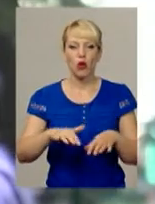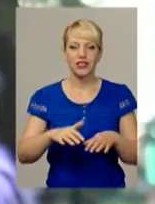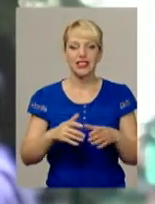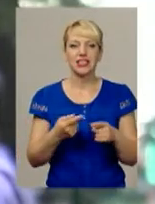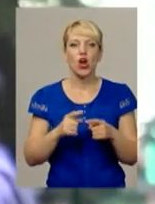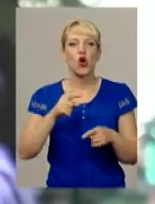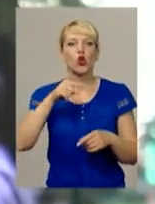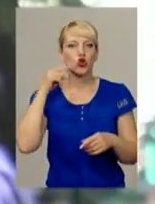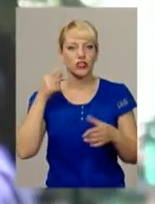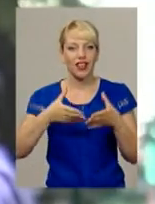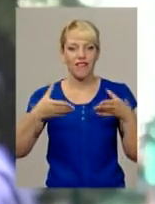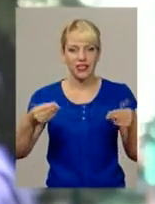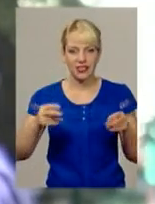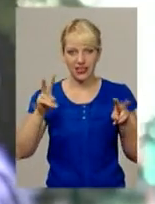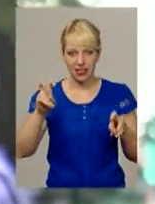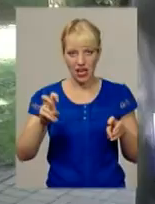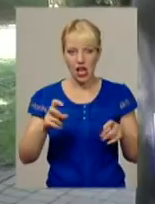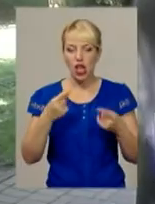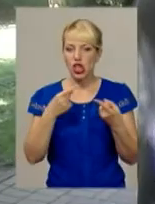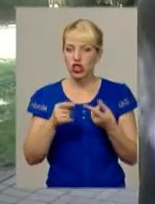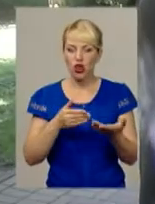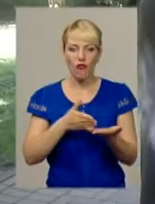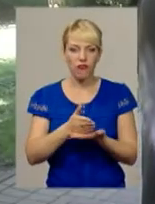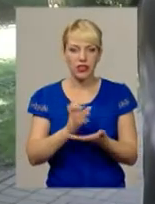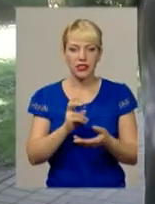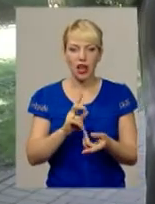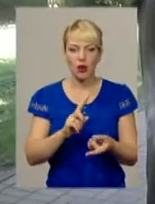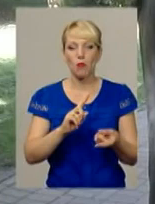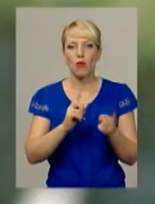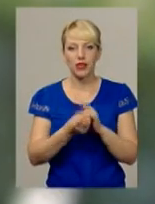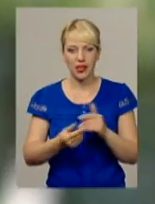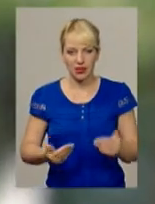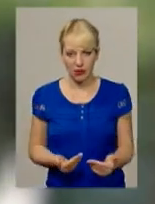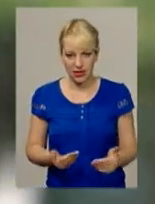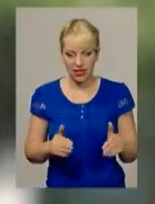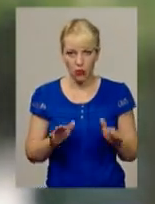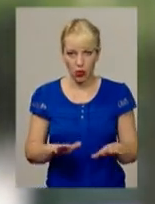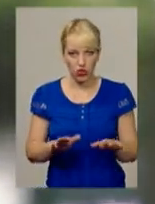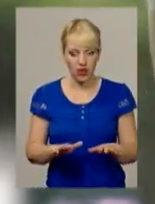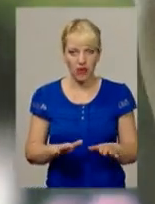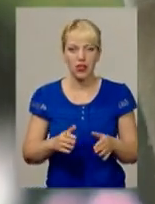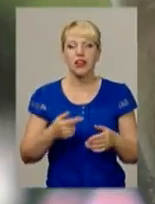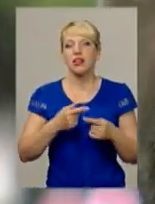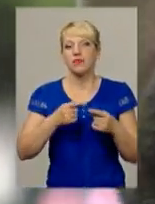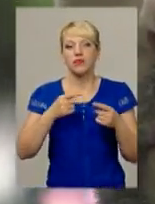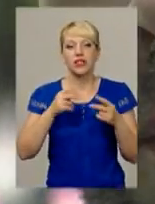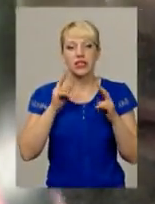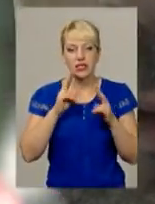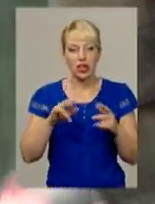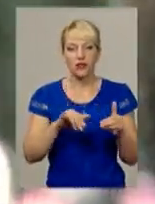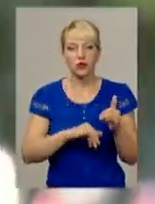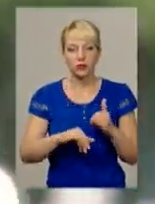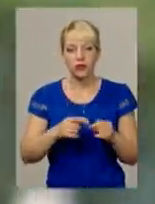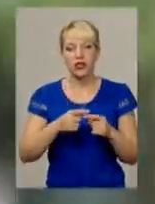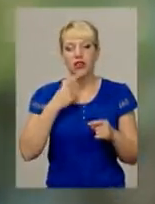виходу, аніж зміну місця проживання, він не бачив. Чоловік працював на однієї з шах Донбасу. Але саме вугільний регіон на сході